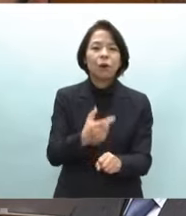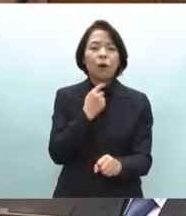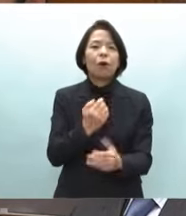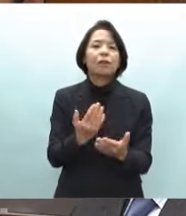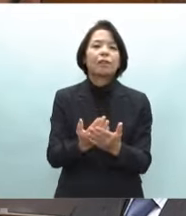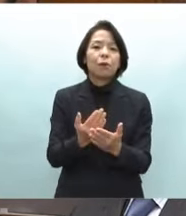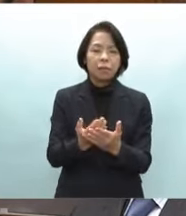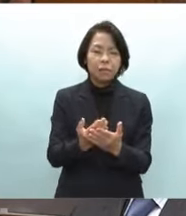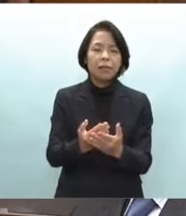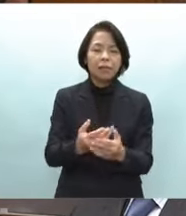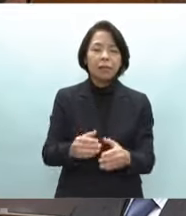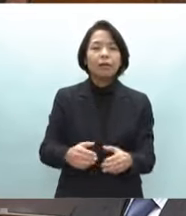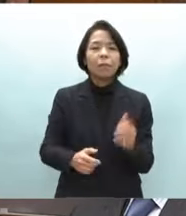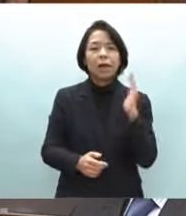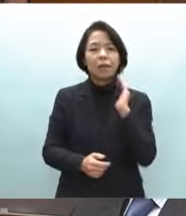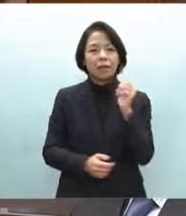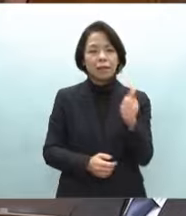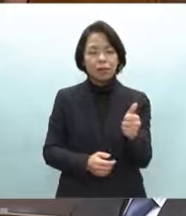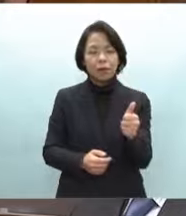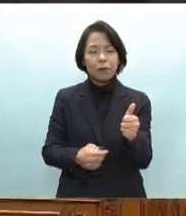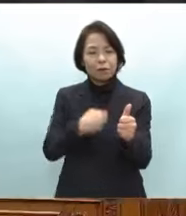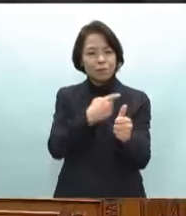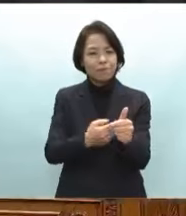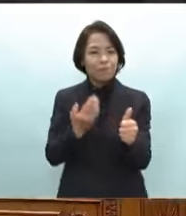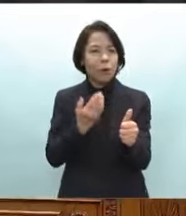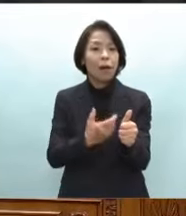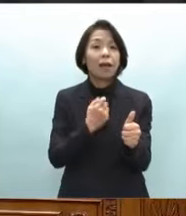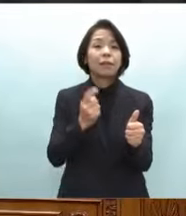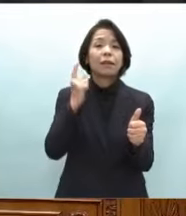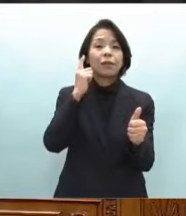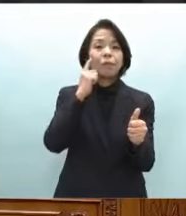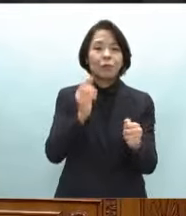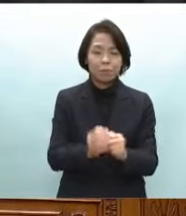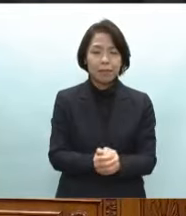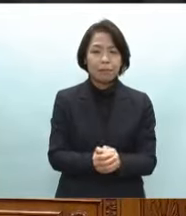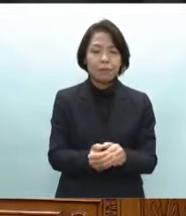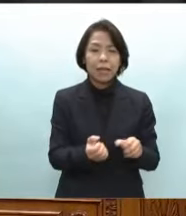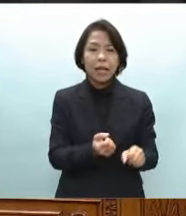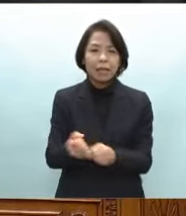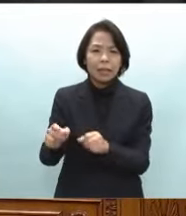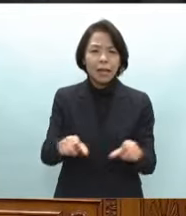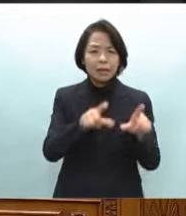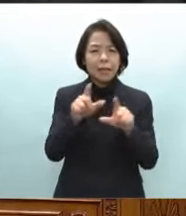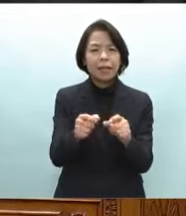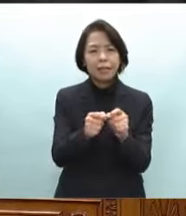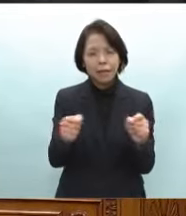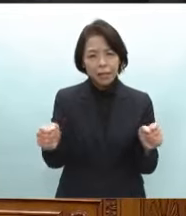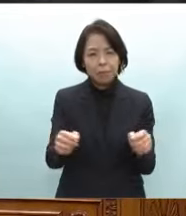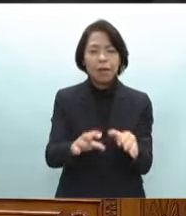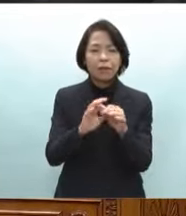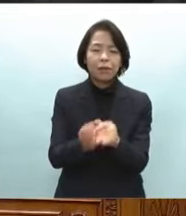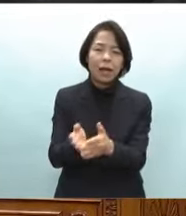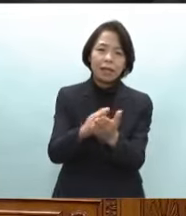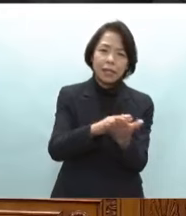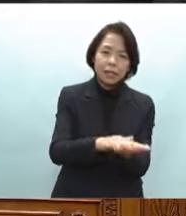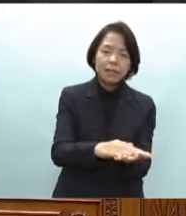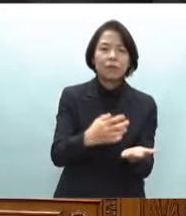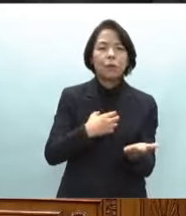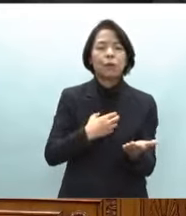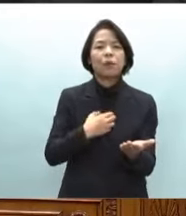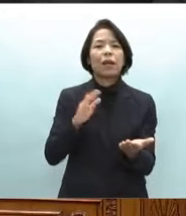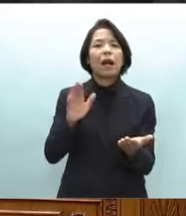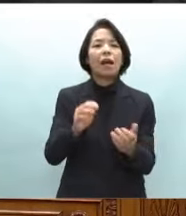の意気込みをお伺いします避難生活が長引く中災害関連死が大変懸念されます